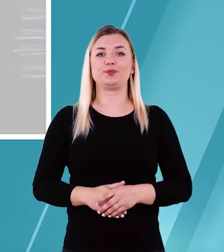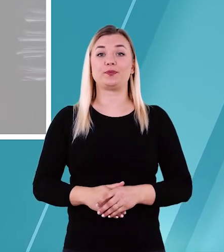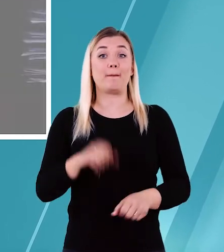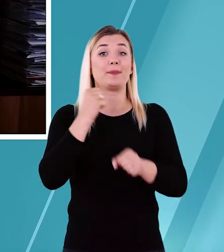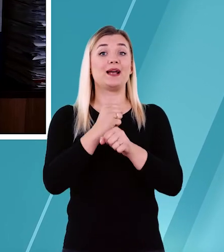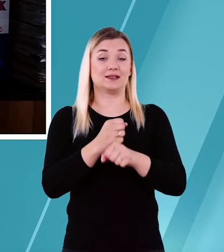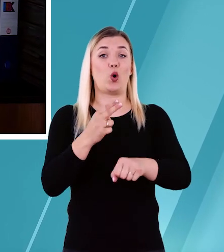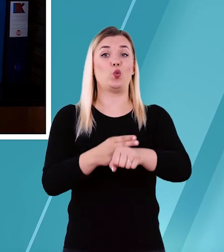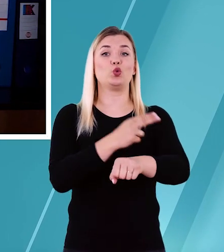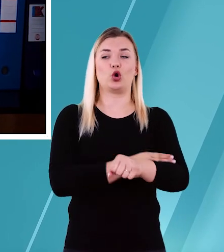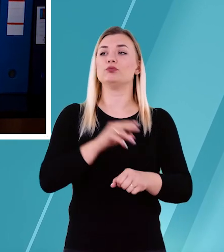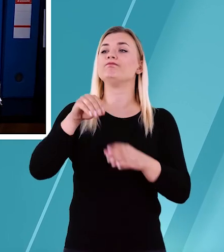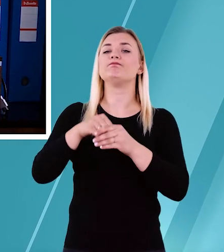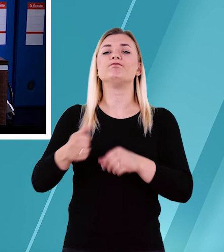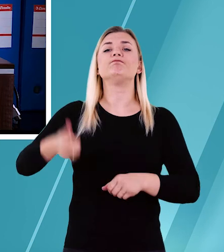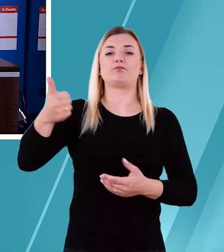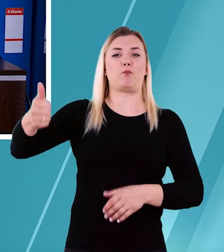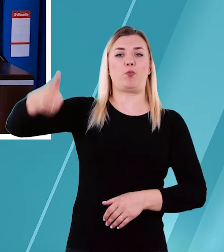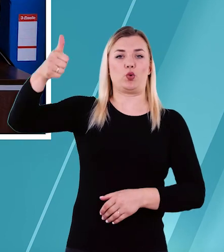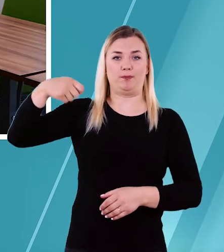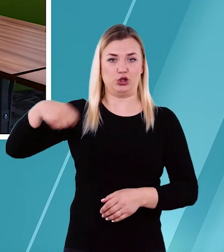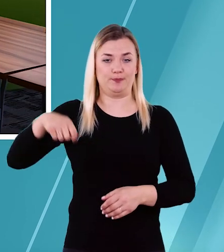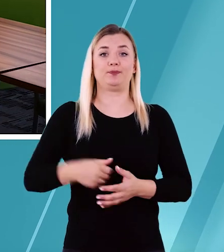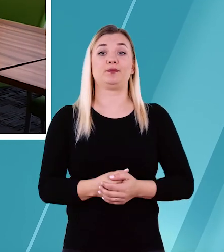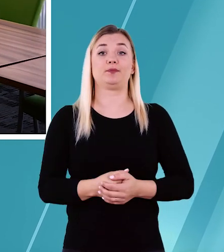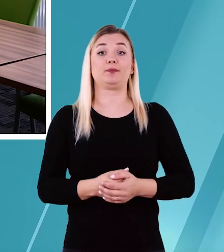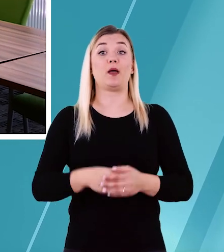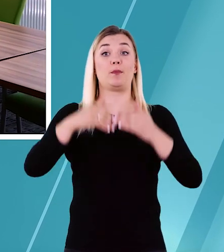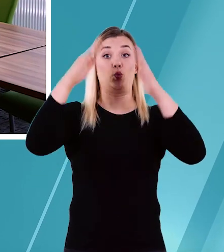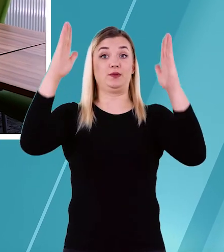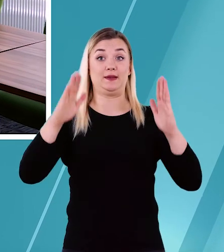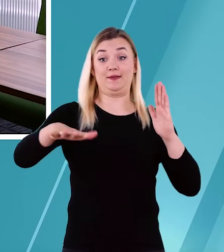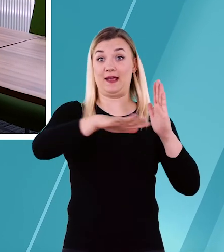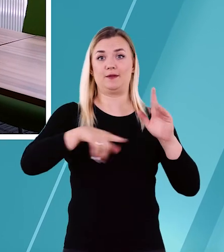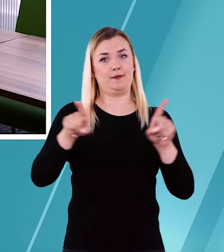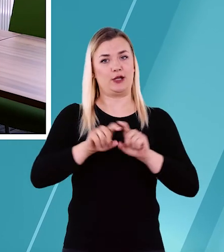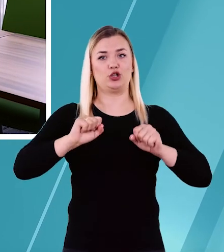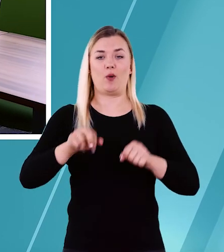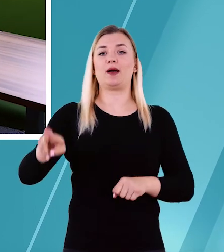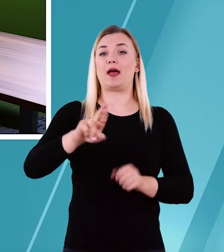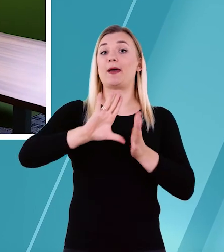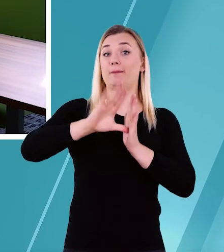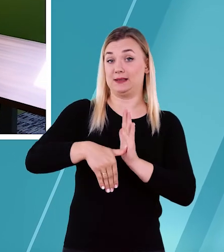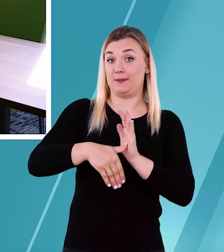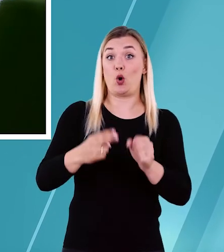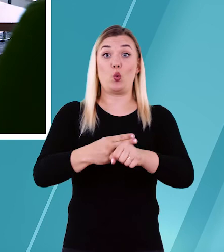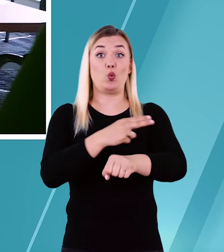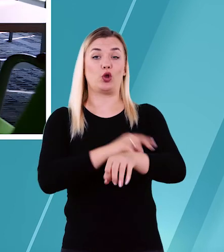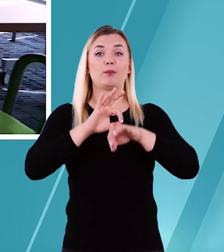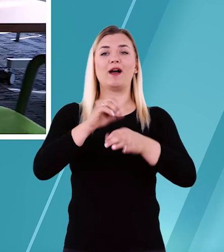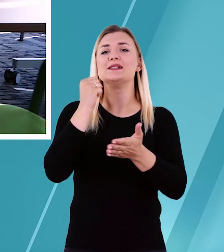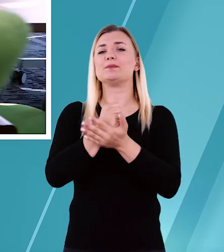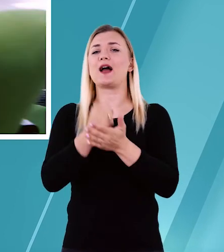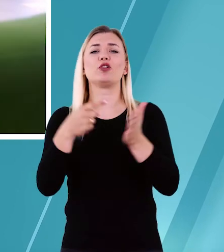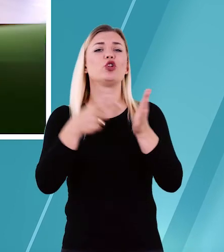Pracą Urzędu kieruje burmistrz. W budynku działa również Rada Miejska. Urząd prowadzi